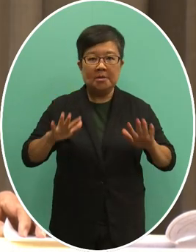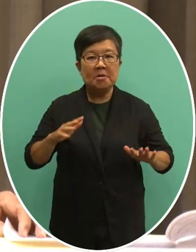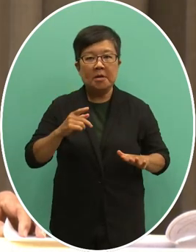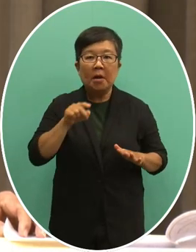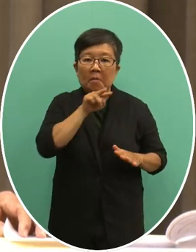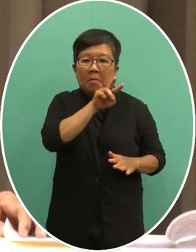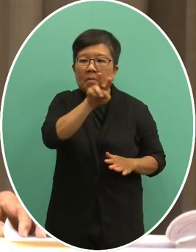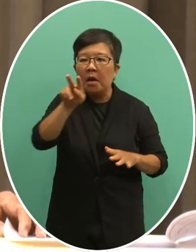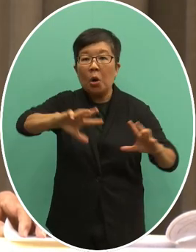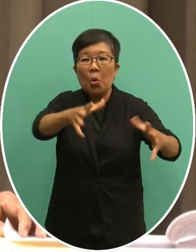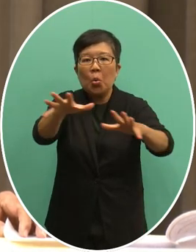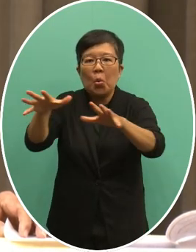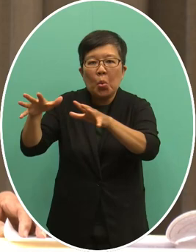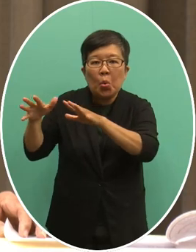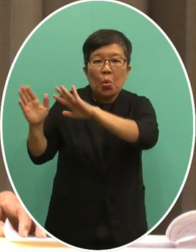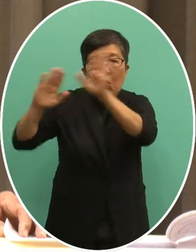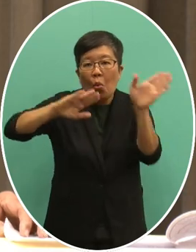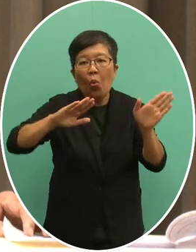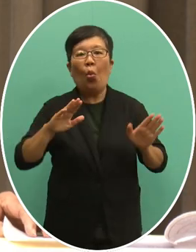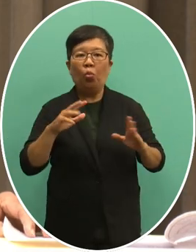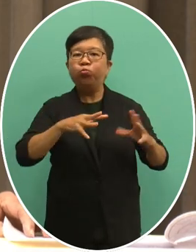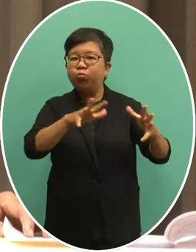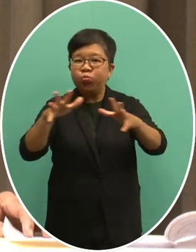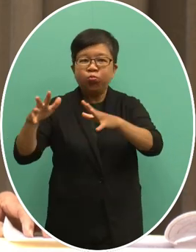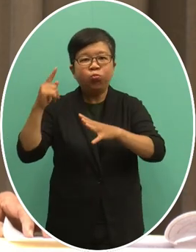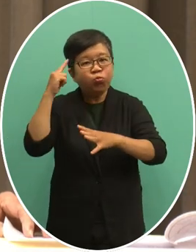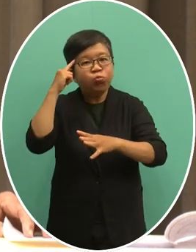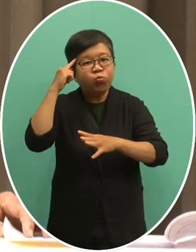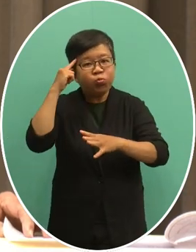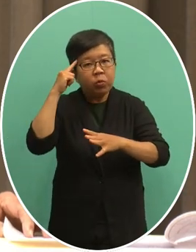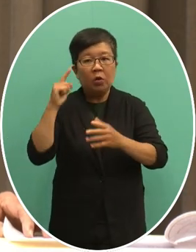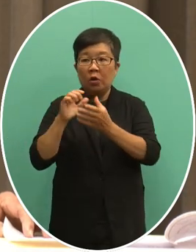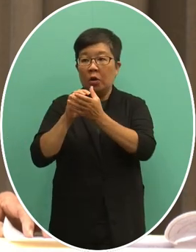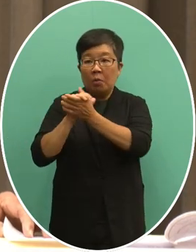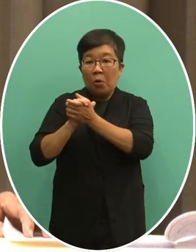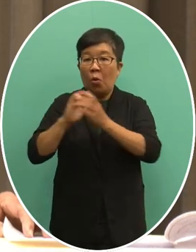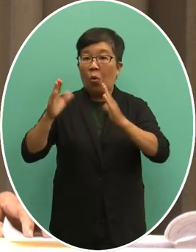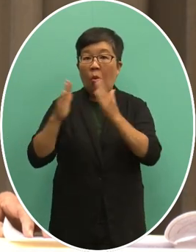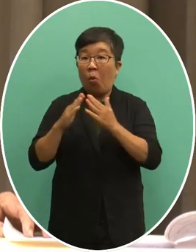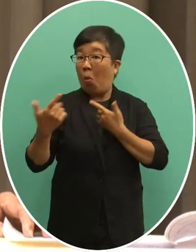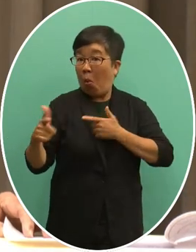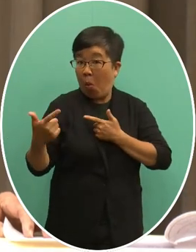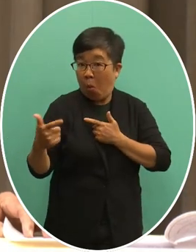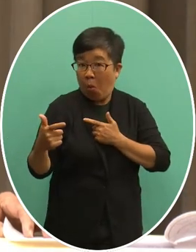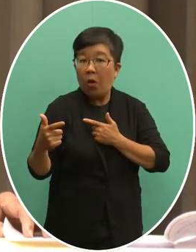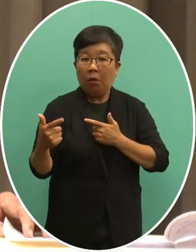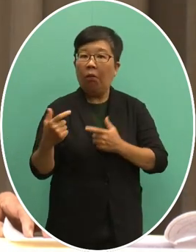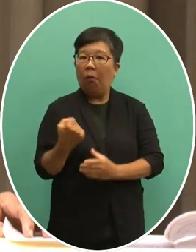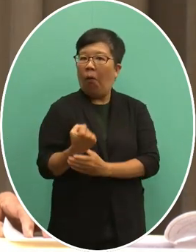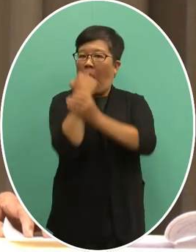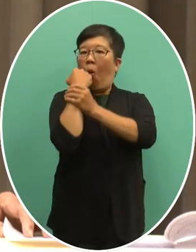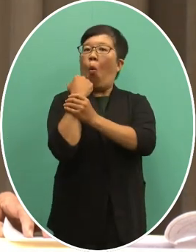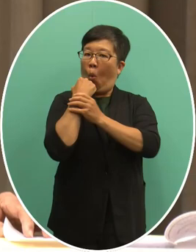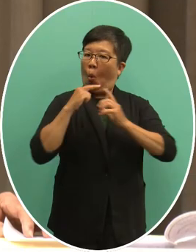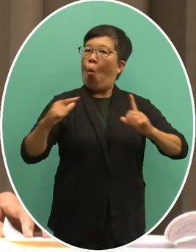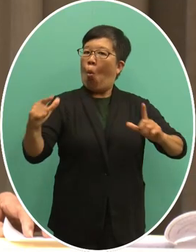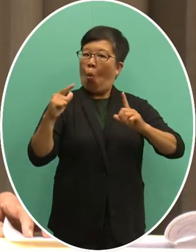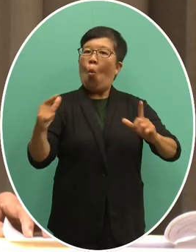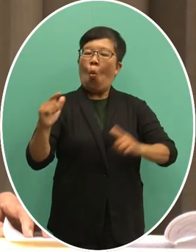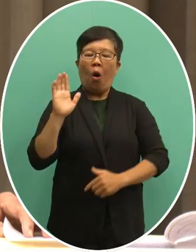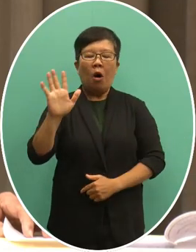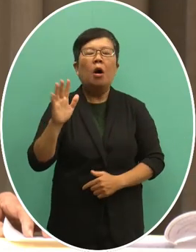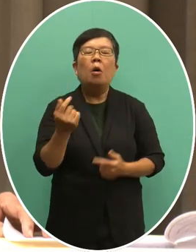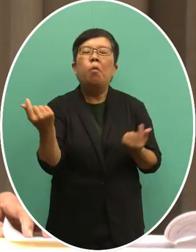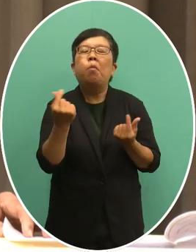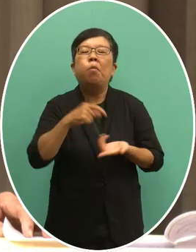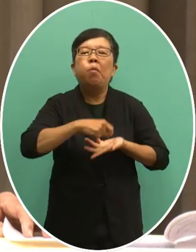全球的一个趋势全球的趋势呢非邦交国Like-minded countries的力量也是非常大我举个例